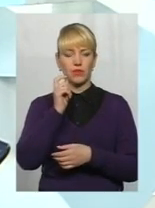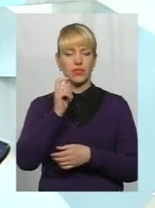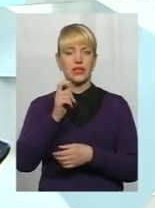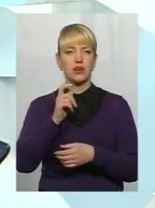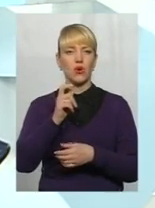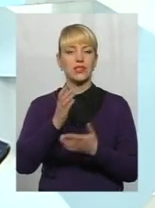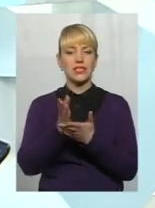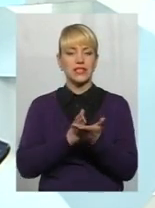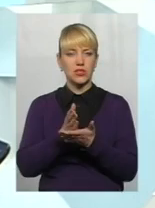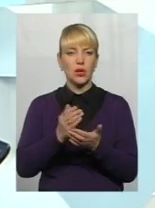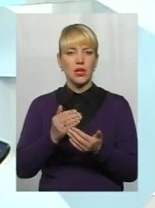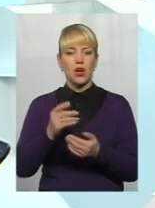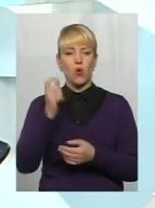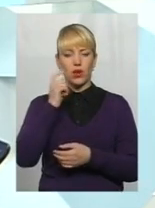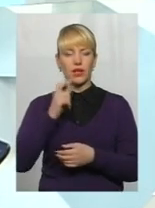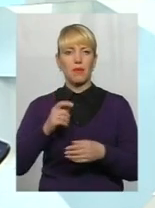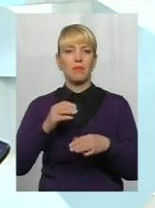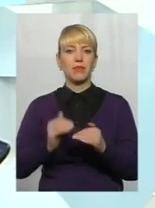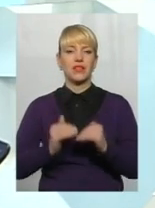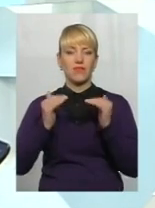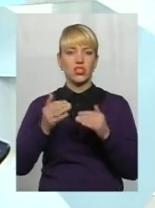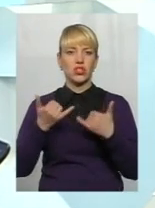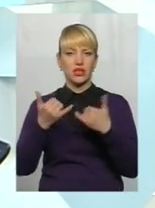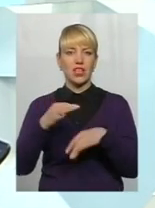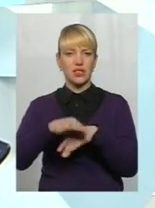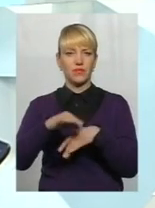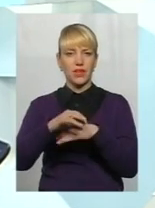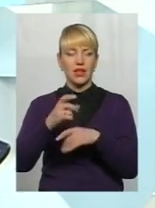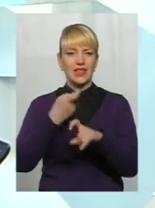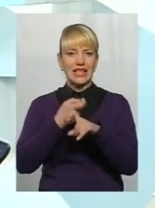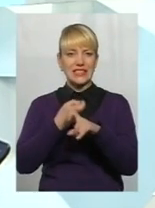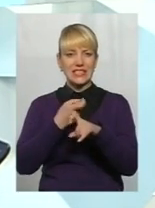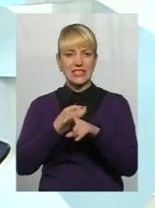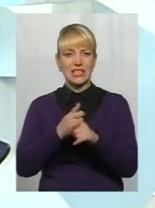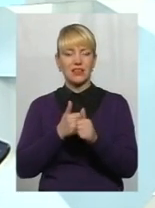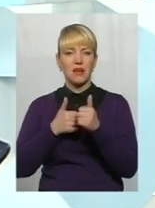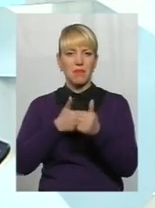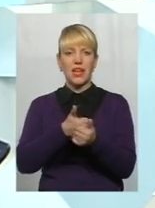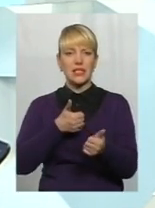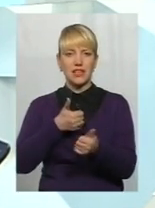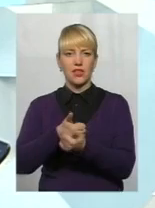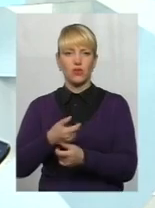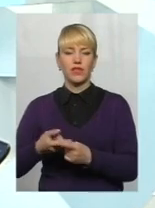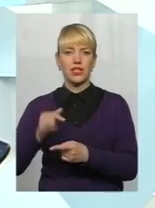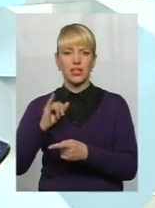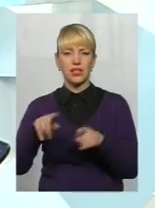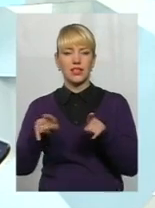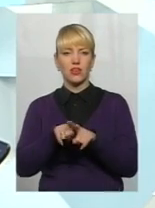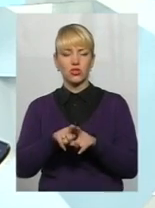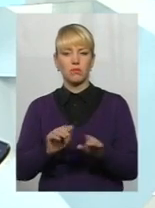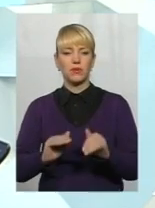Підвищення жертвам нацистських переслідувань також перераховується від нової величини прожиткового мінімуму. І